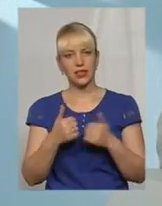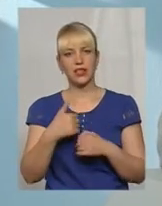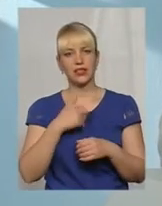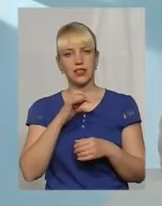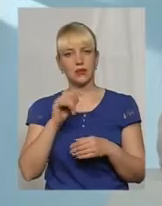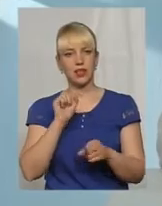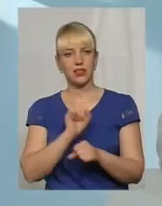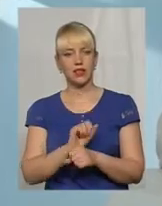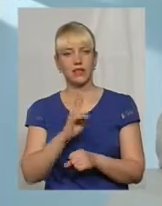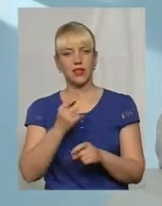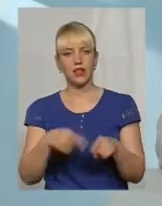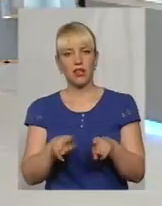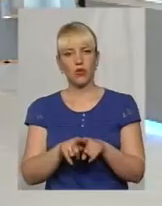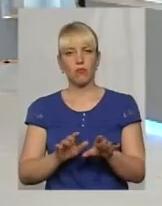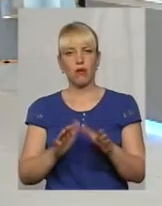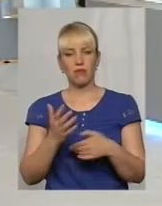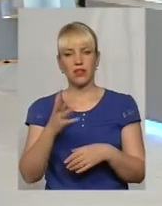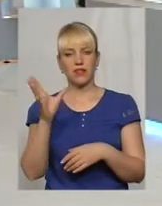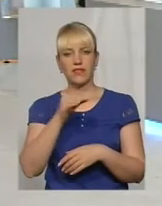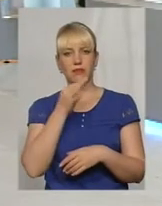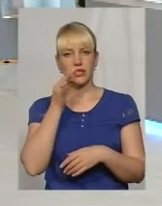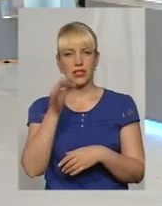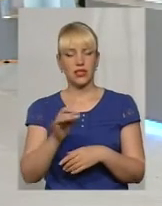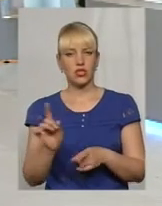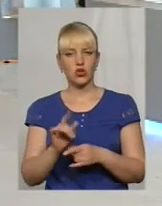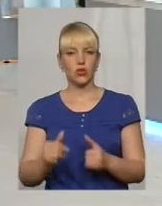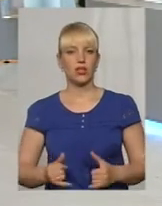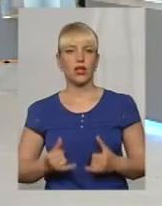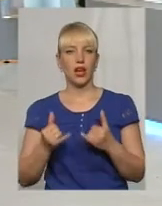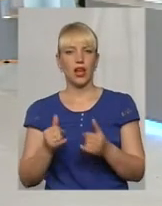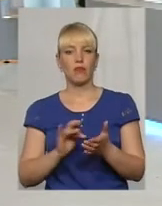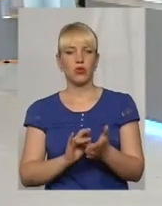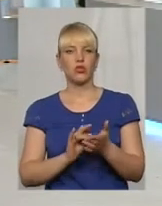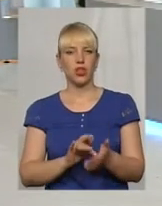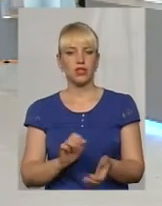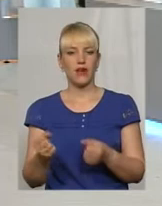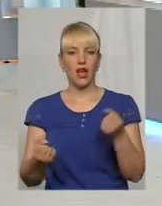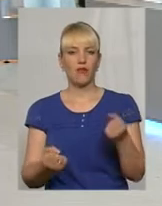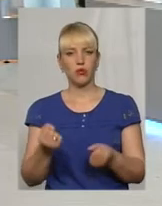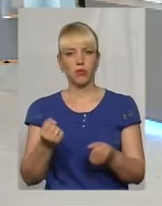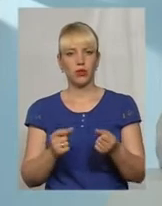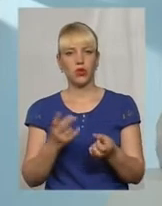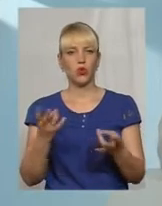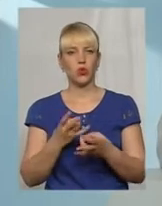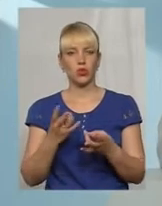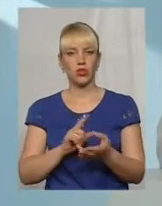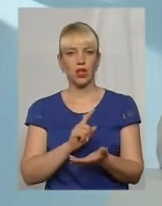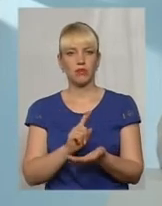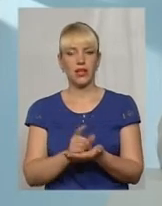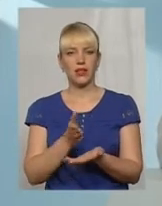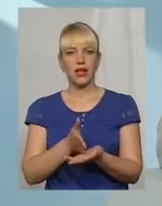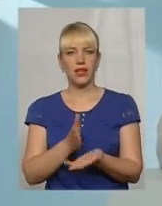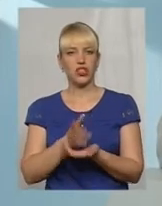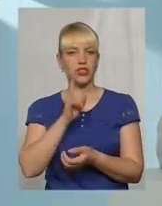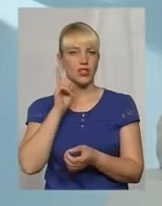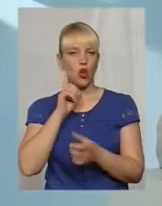зупиниться на такому моменті і всім сказати, що для путешествия автомобільним транспортом обов'язково наличие так називаємо